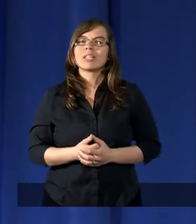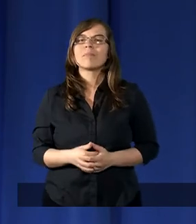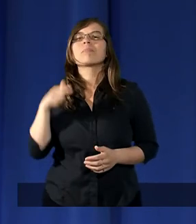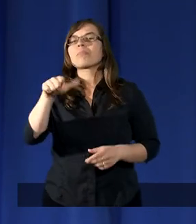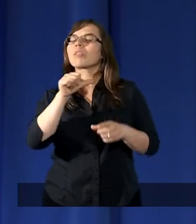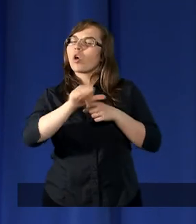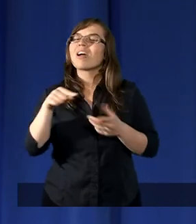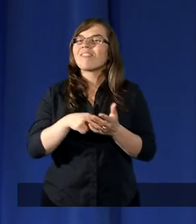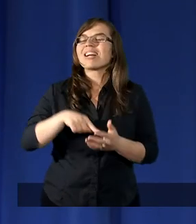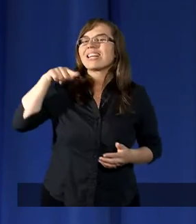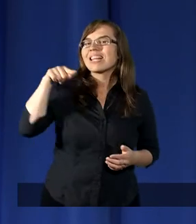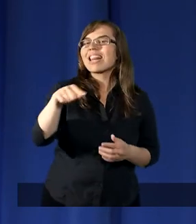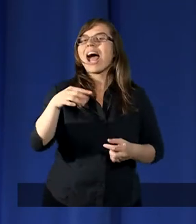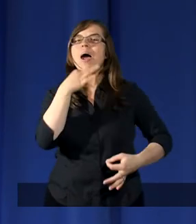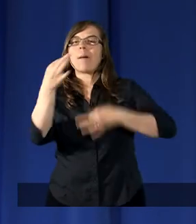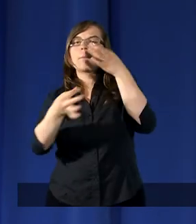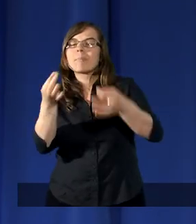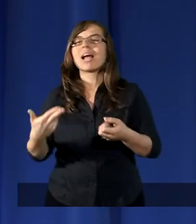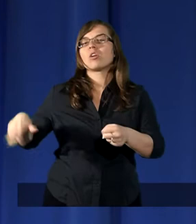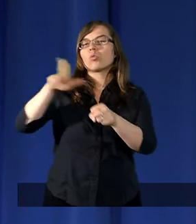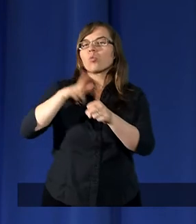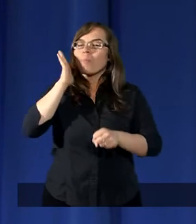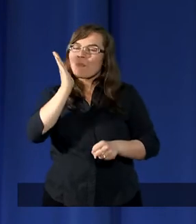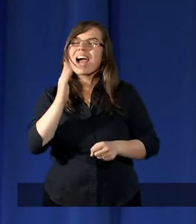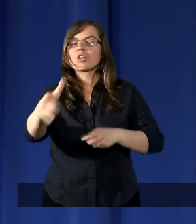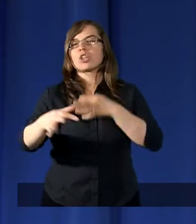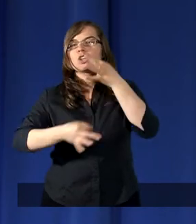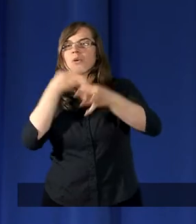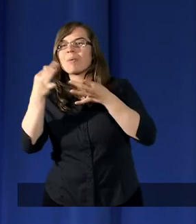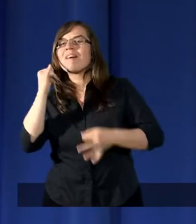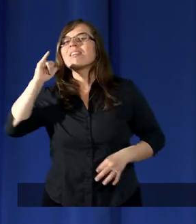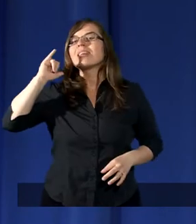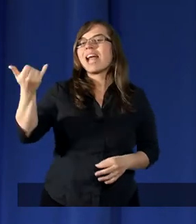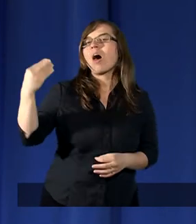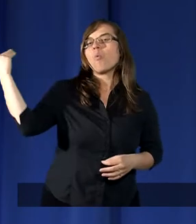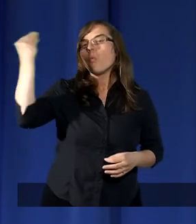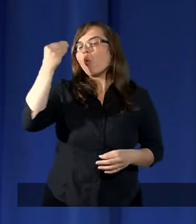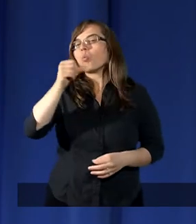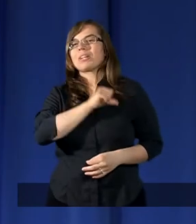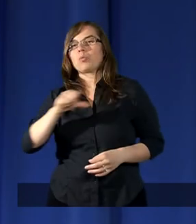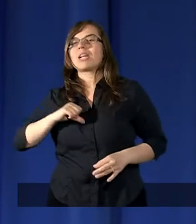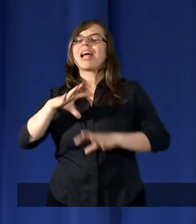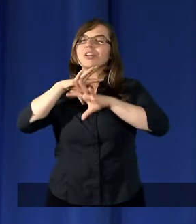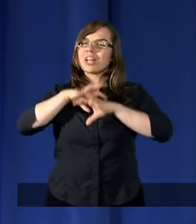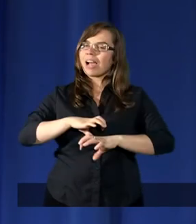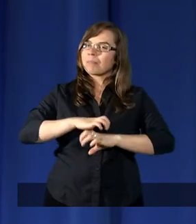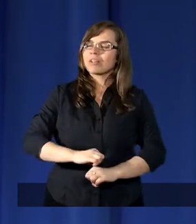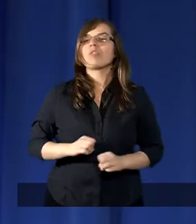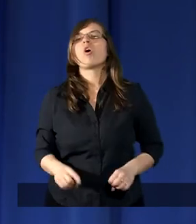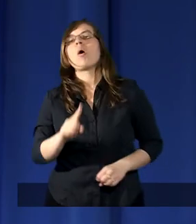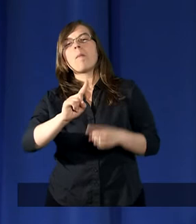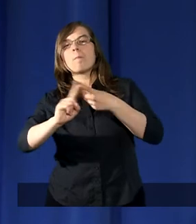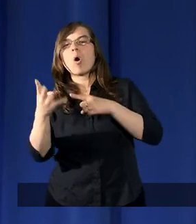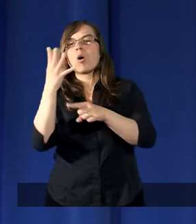I to jest ta pieśń, którą on będzie śpiewał, jak uczył się cierpliwości. A po